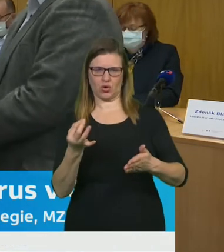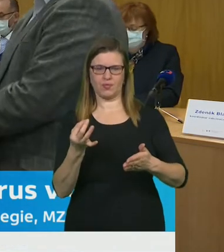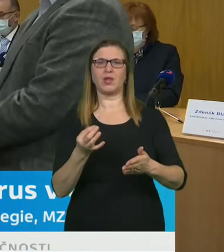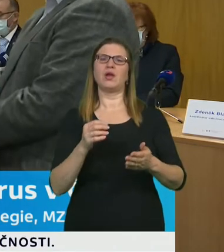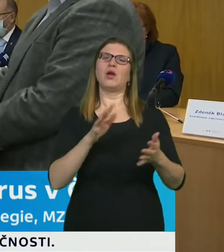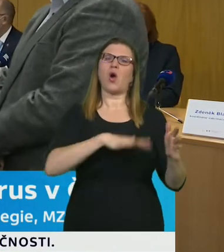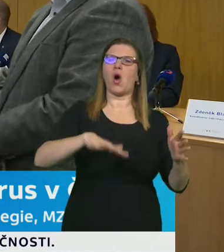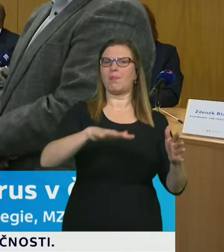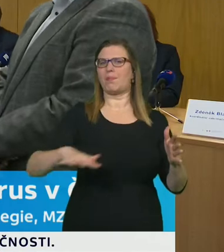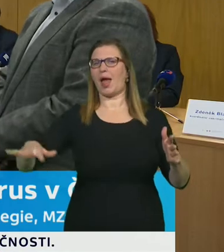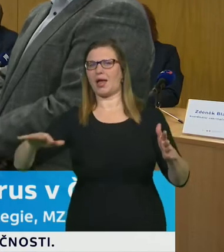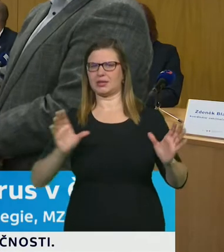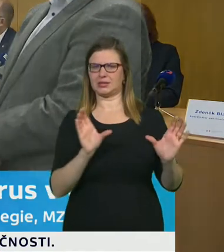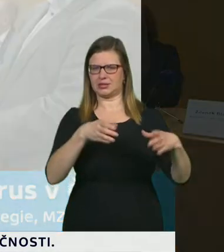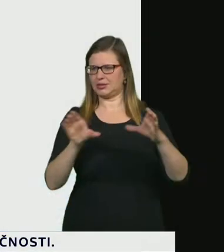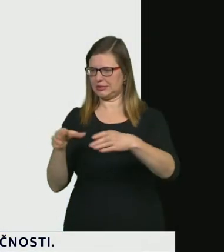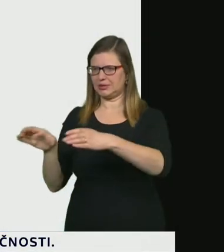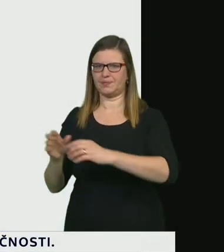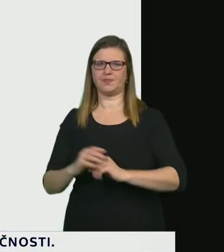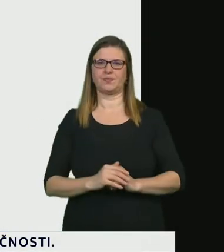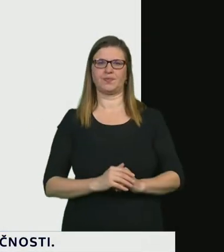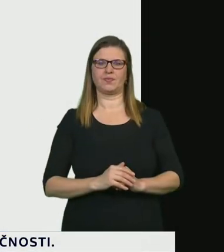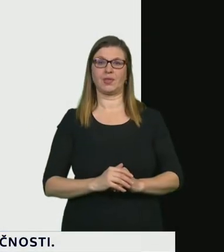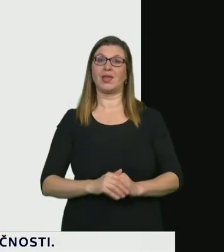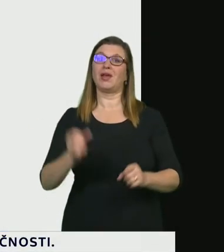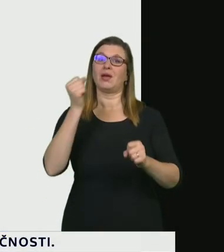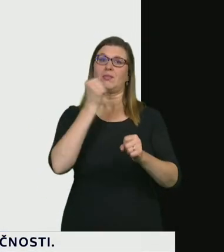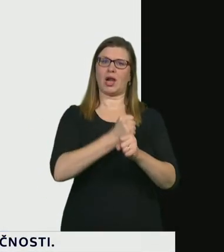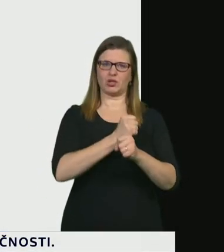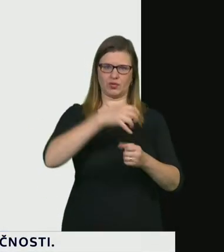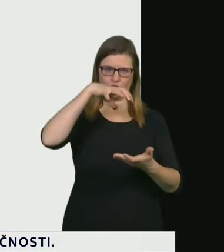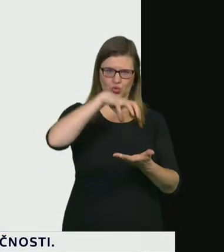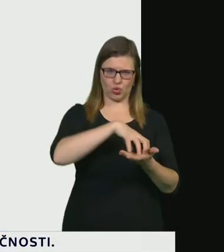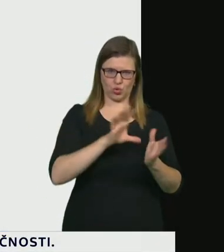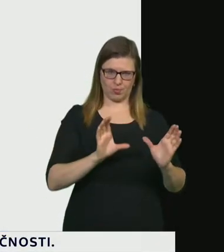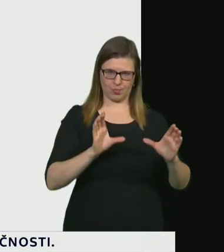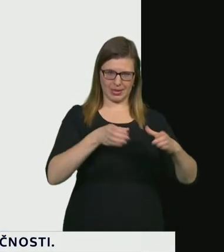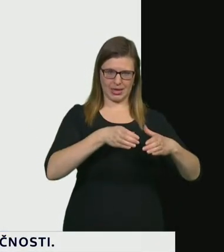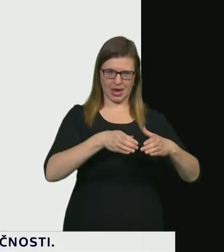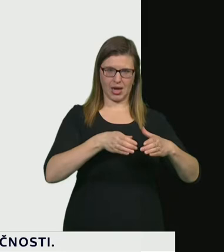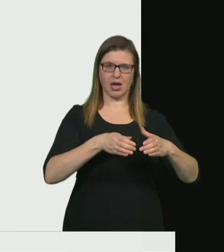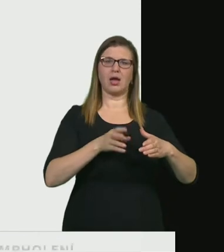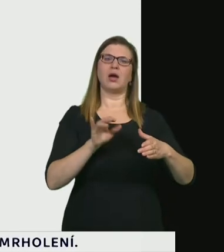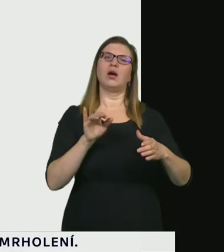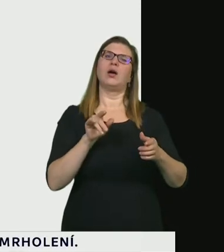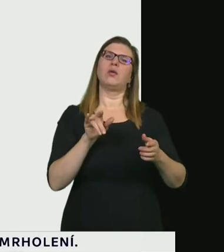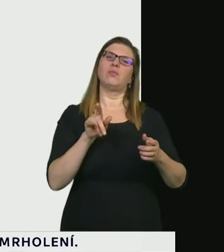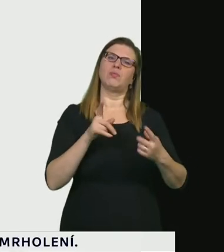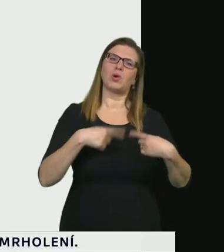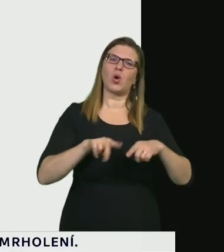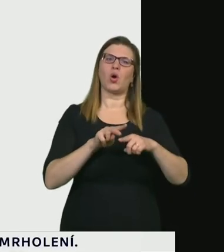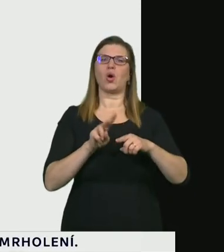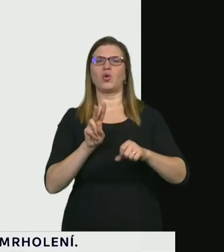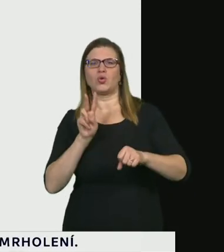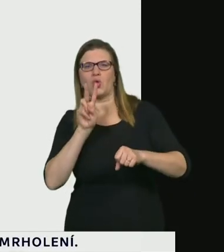kontrolovat. Je to jednak pracovní skupina nebo rámec koordinační skupiny z hlediska klinického